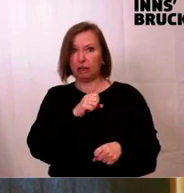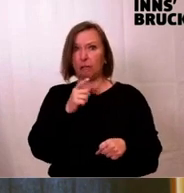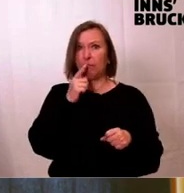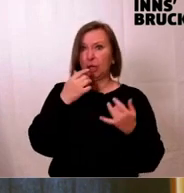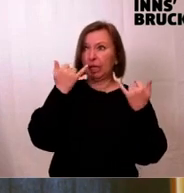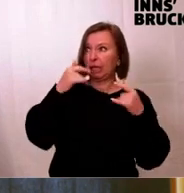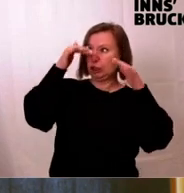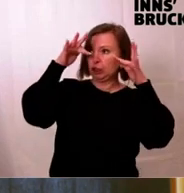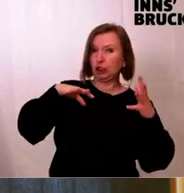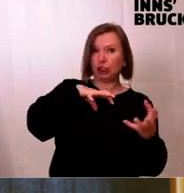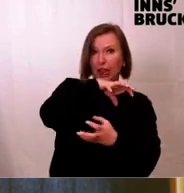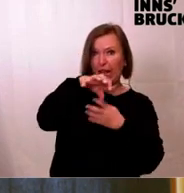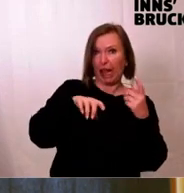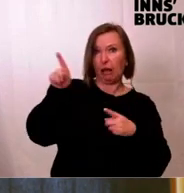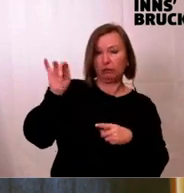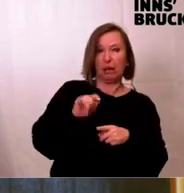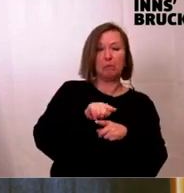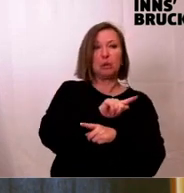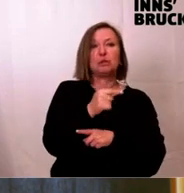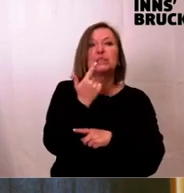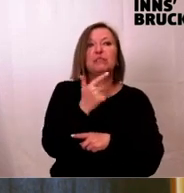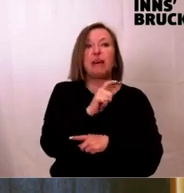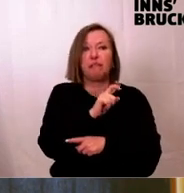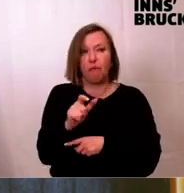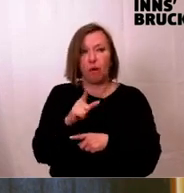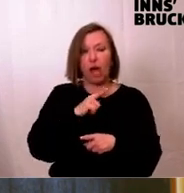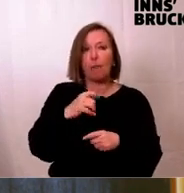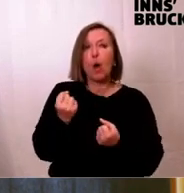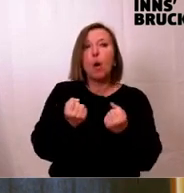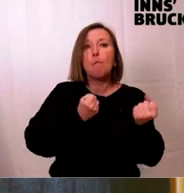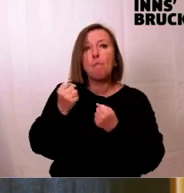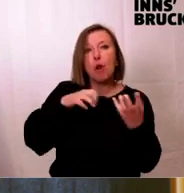das haben wir jetzt für eine Woche, aber das Politchaos, lieber Bürgermeister, haben wir mit dir seit drei Jahren.